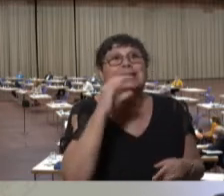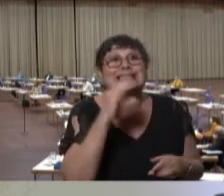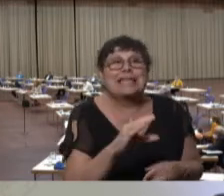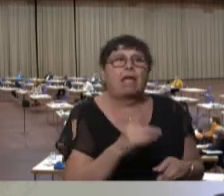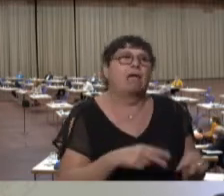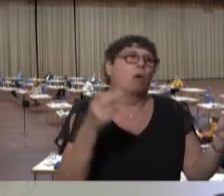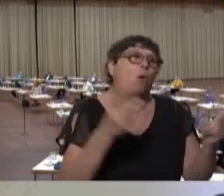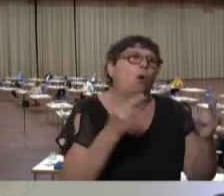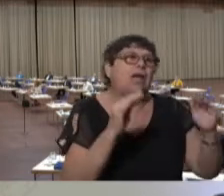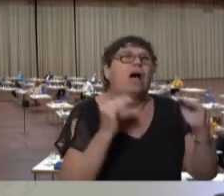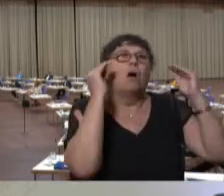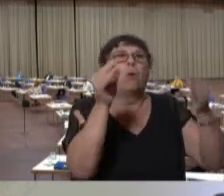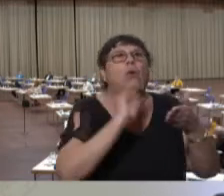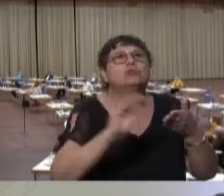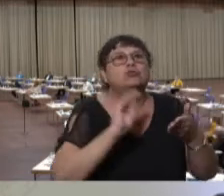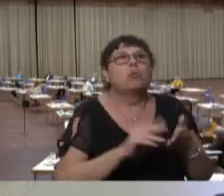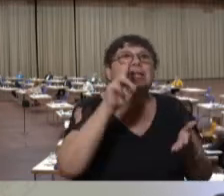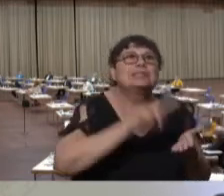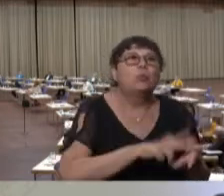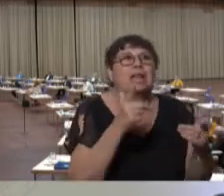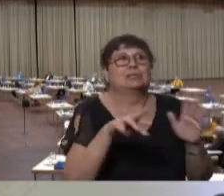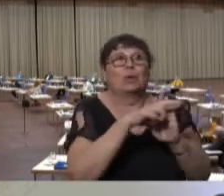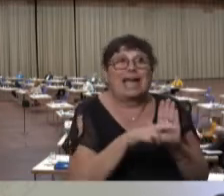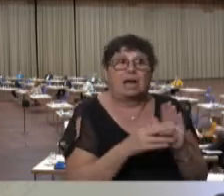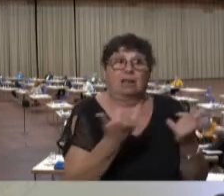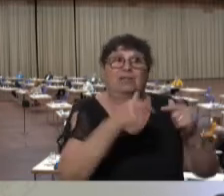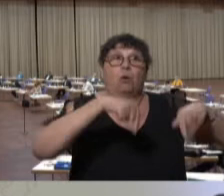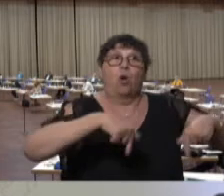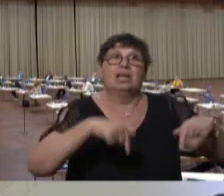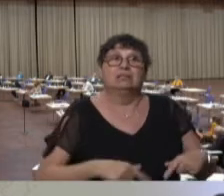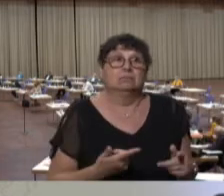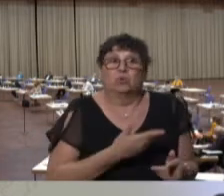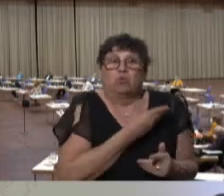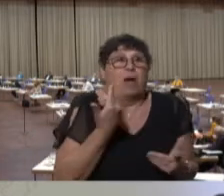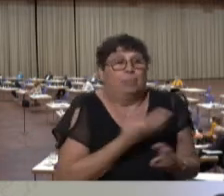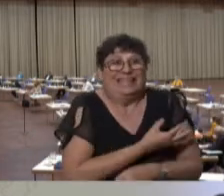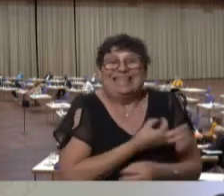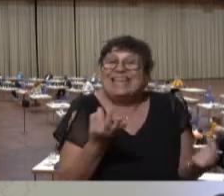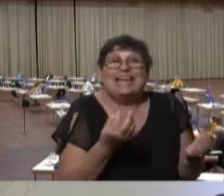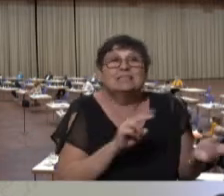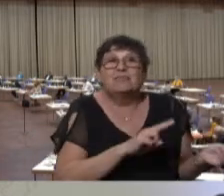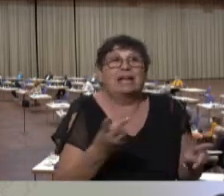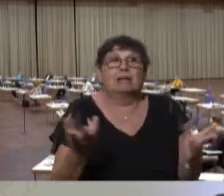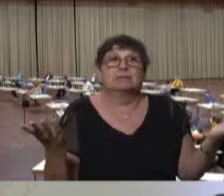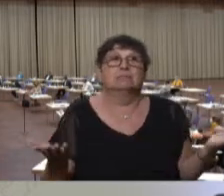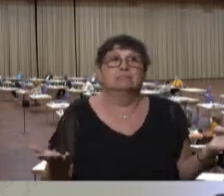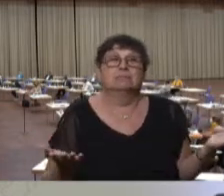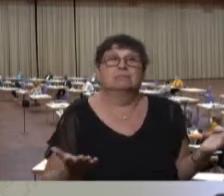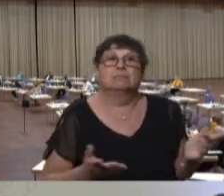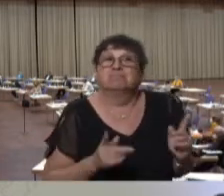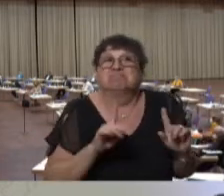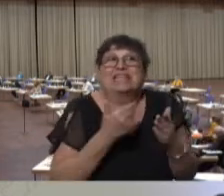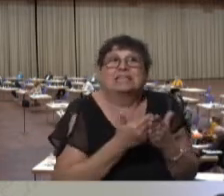Begründung der Hochschulzulassungsregelung, so wie sie heute sind, hat sich überhaupt nichts geändert.